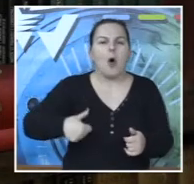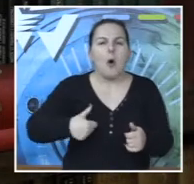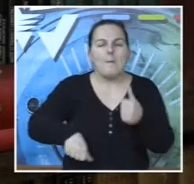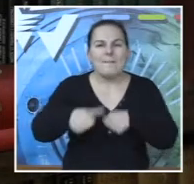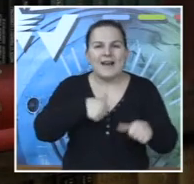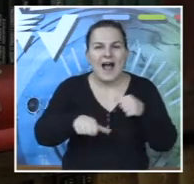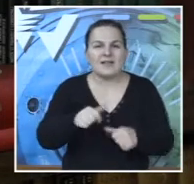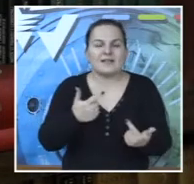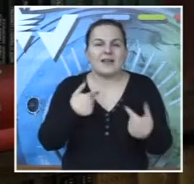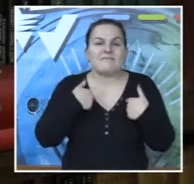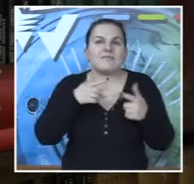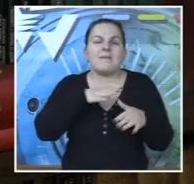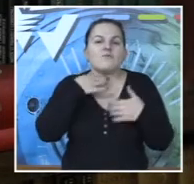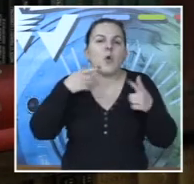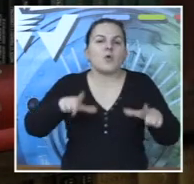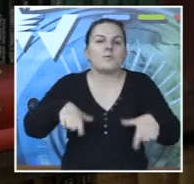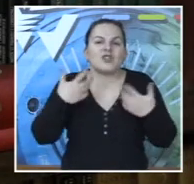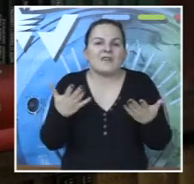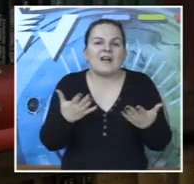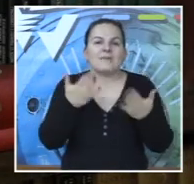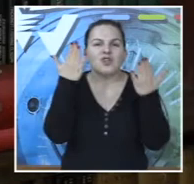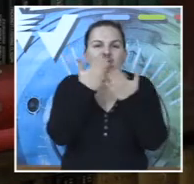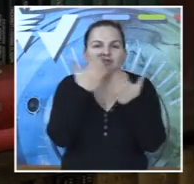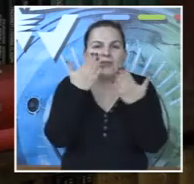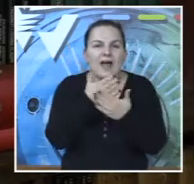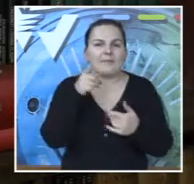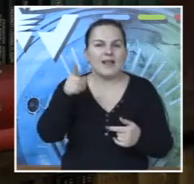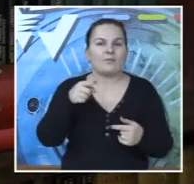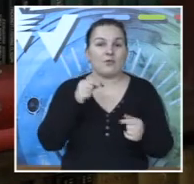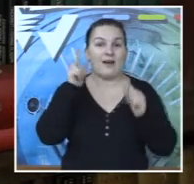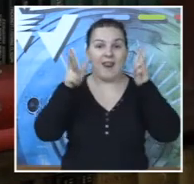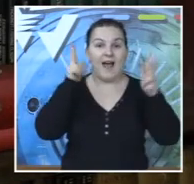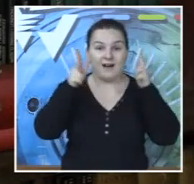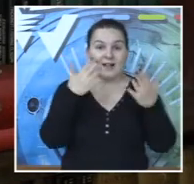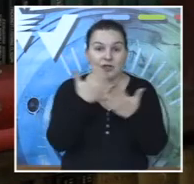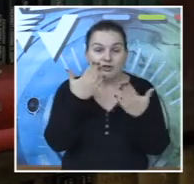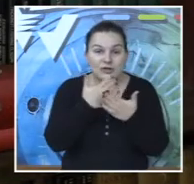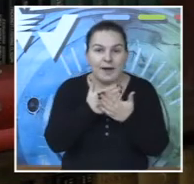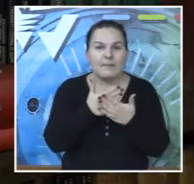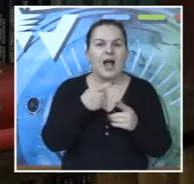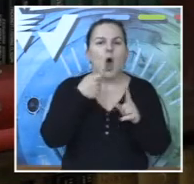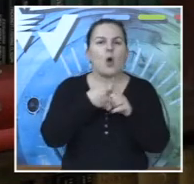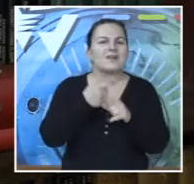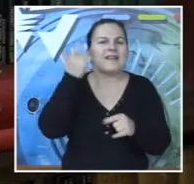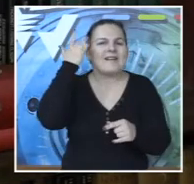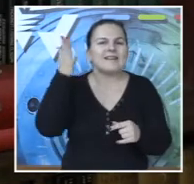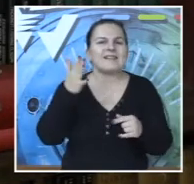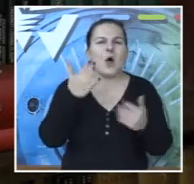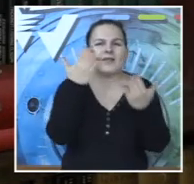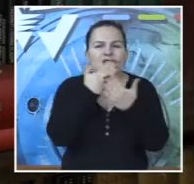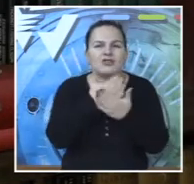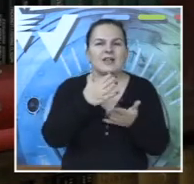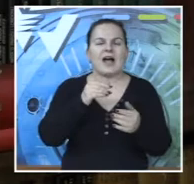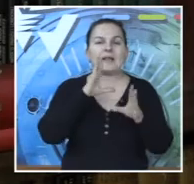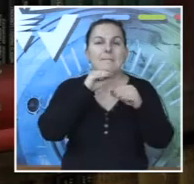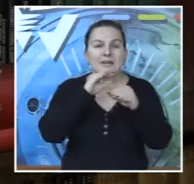njegove operacije ja preživljavam tako što puno čitam i što čitam njemu, čitam njemu na glas. Znači, on nije znao ni čitati ni